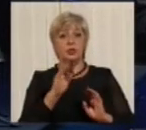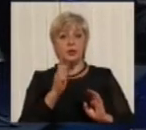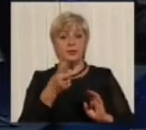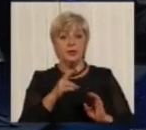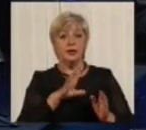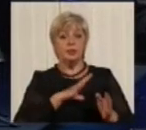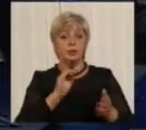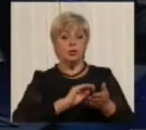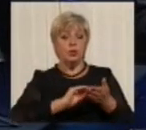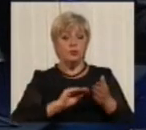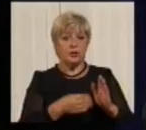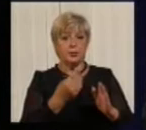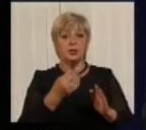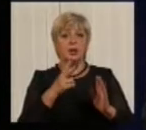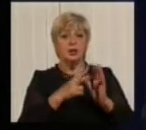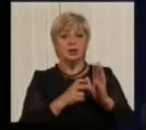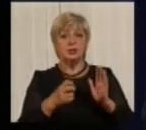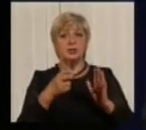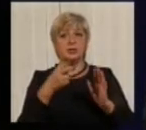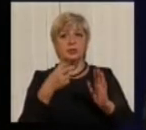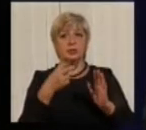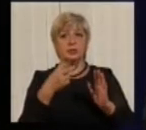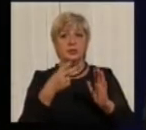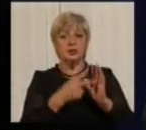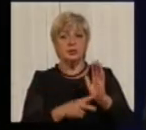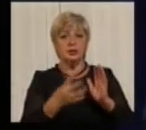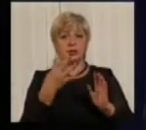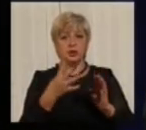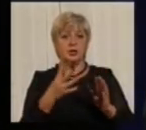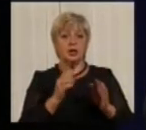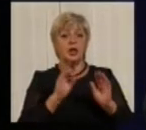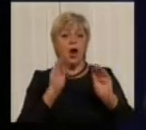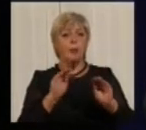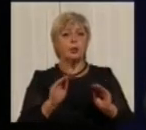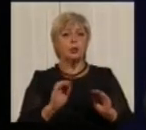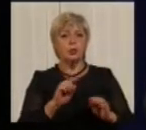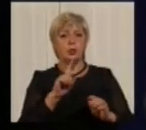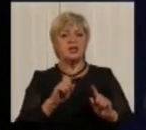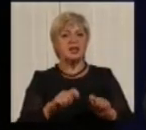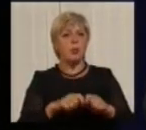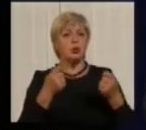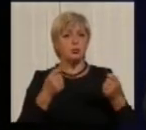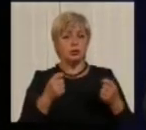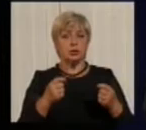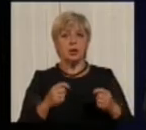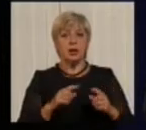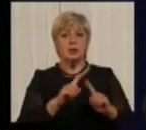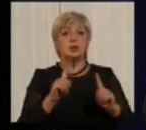794 протоколи та постанови. За які порушення, зазвичай, найбільше, за що штрафують водіїв?